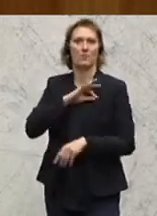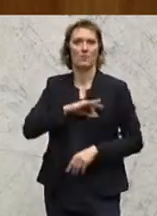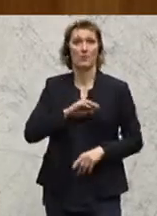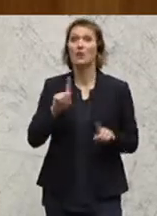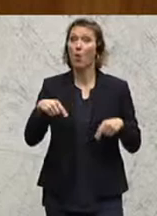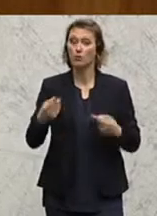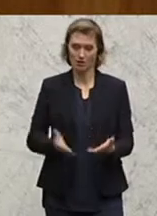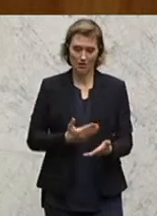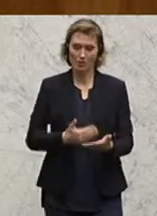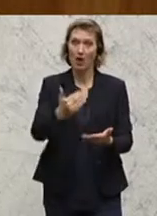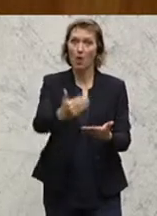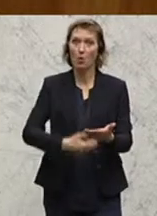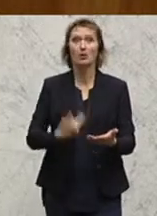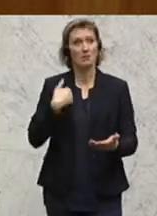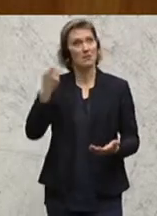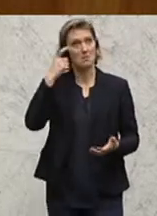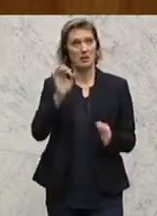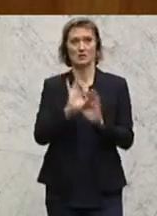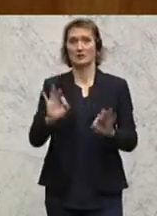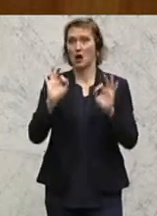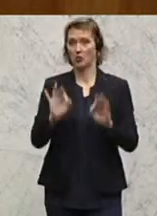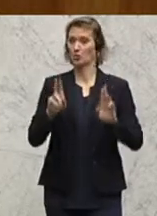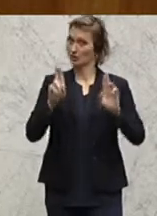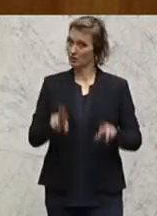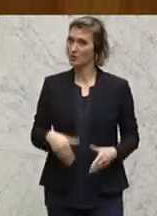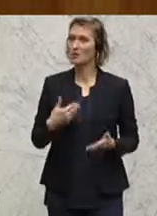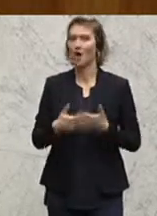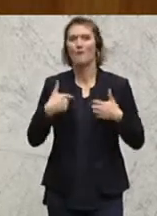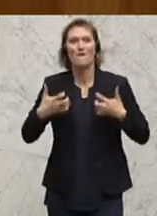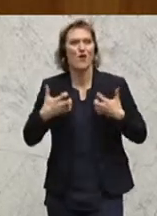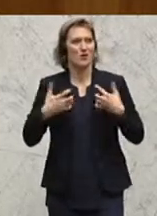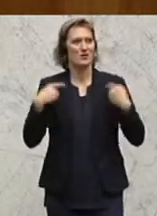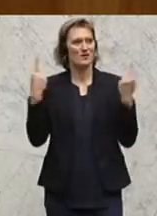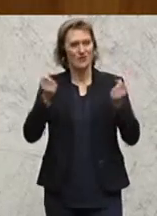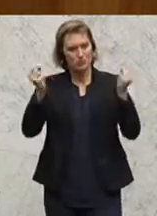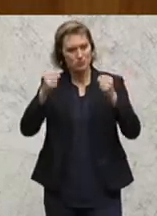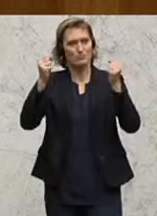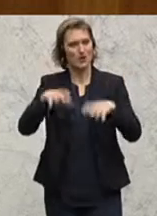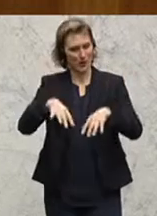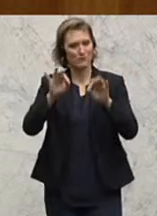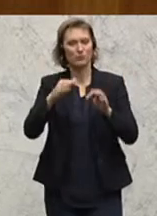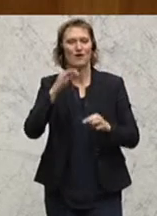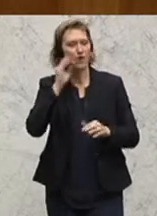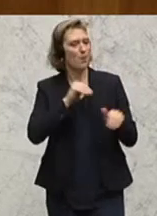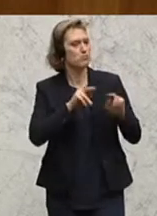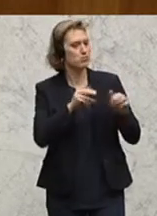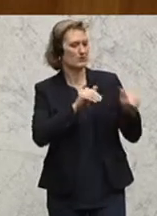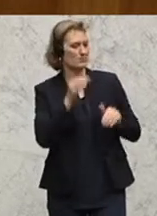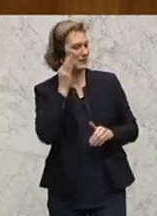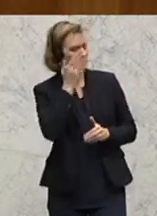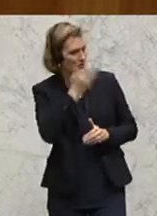und auch zu diesen Katalogen, das halten wir für sehr klug, für richtig. Und ich freue mich, dass wir hier eine Übereinkunft gefunden haben, Frau Bundesministerin.